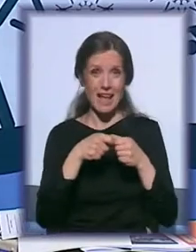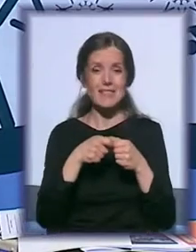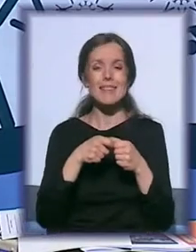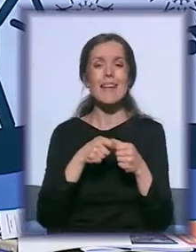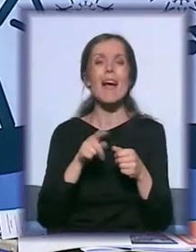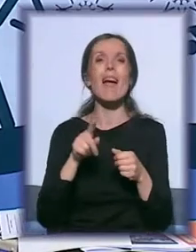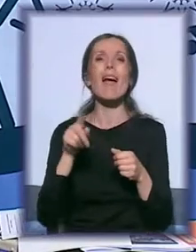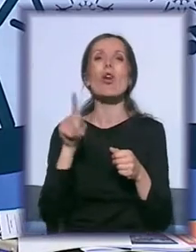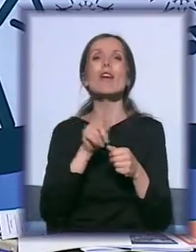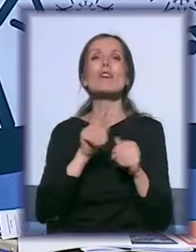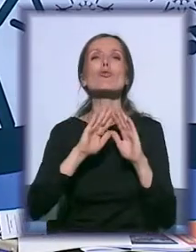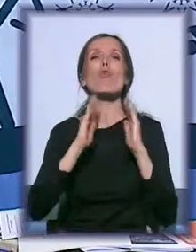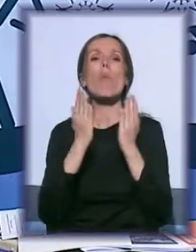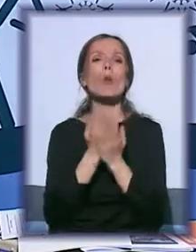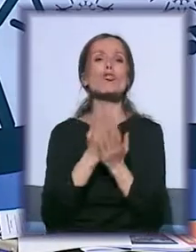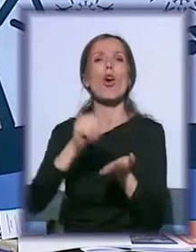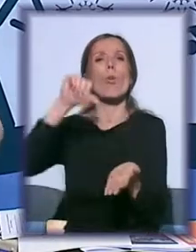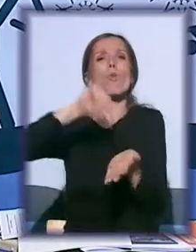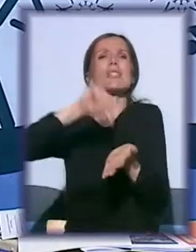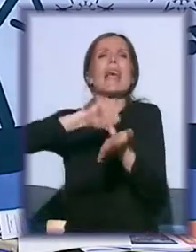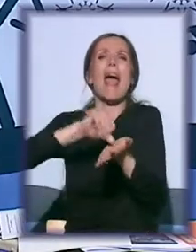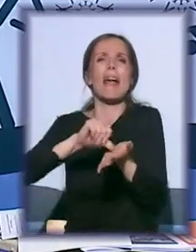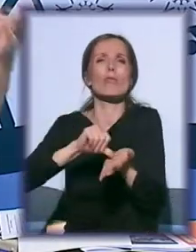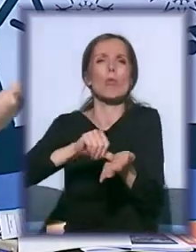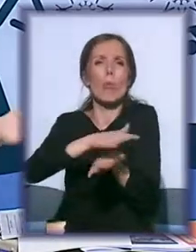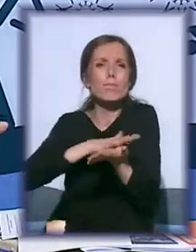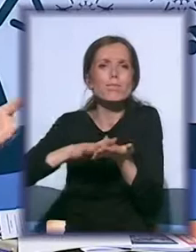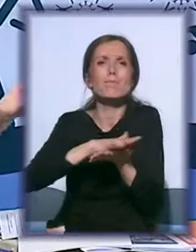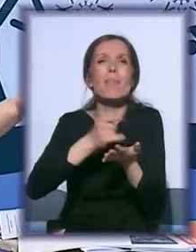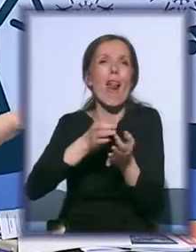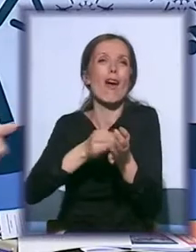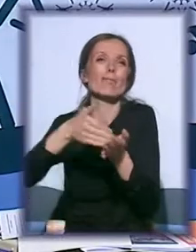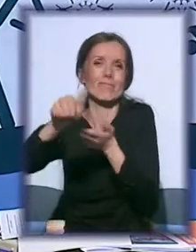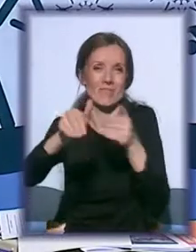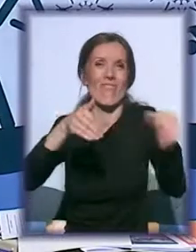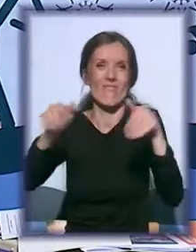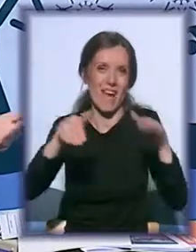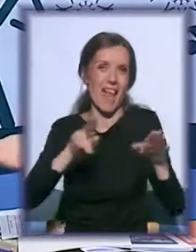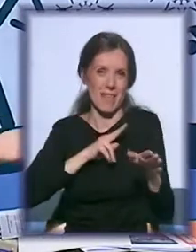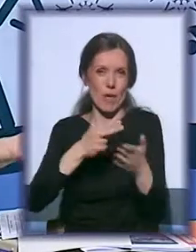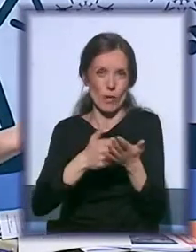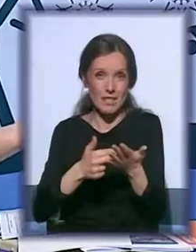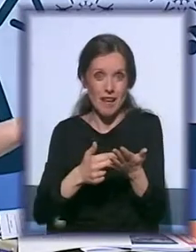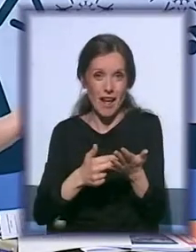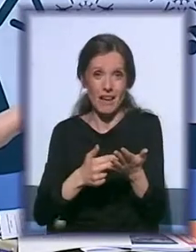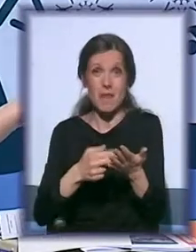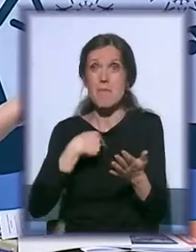prostorijama u Beogradskoj, u Čikaljubinoj, u Knjezi Mihajlovoj, nego jednostavno, mi imamo 17 gradskih opštiva. Tako